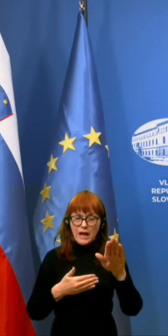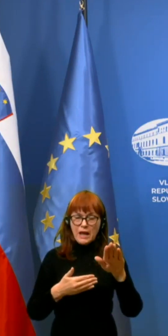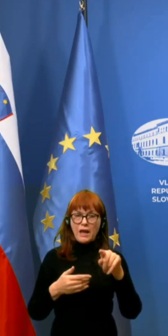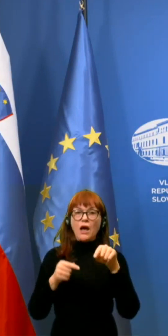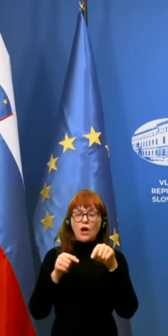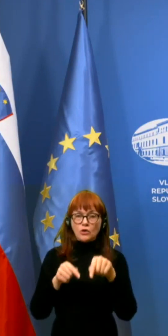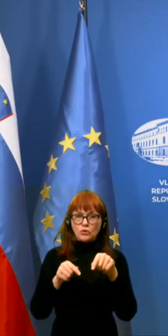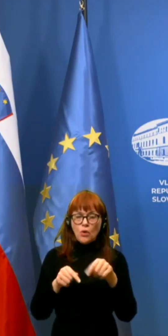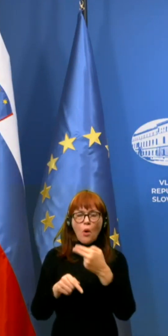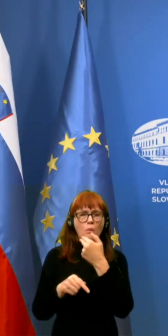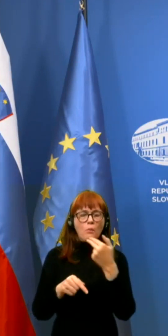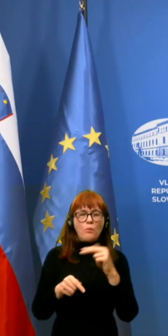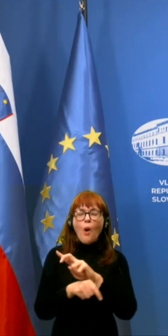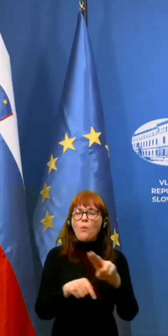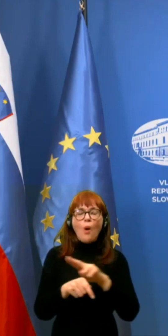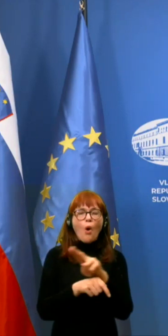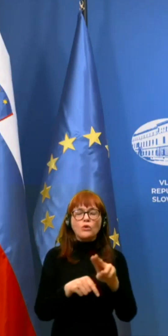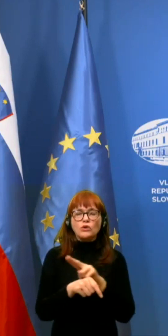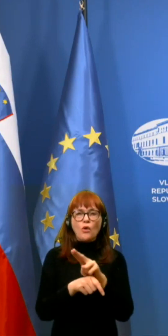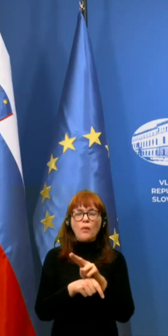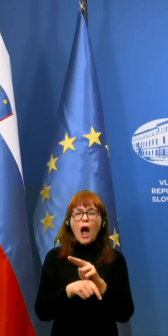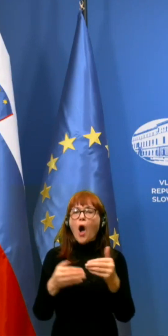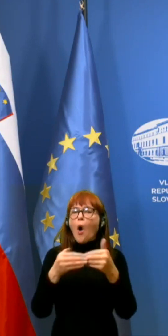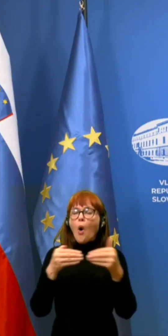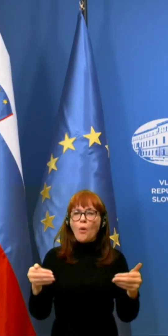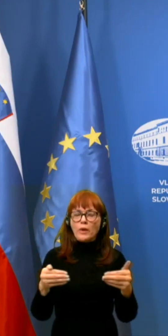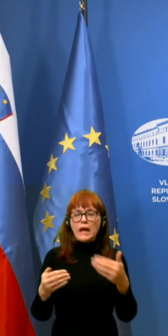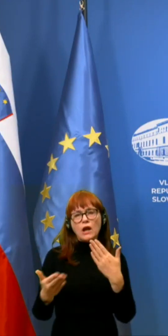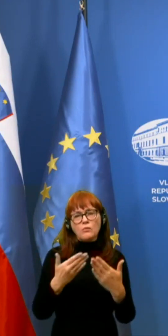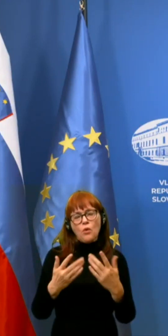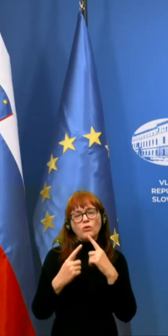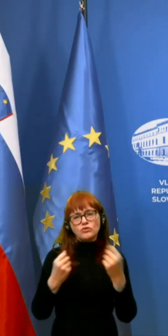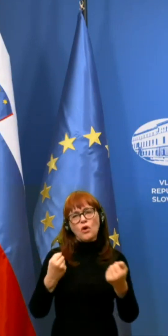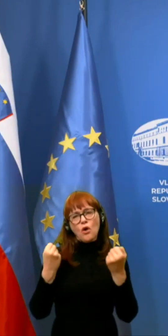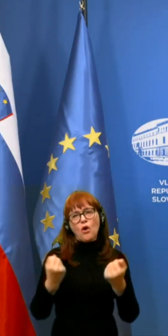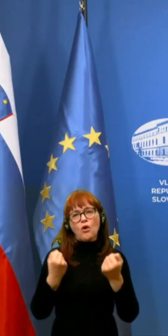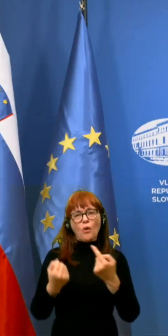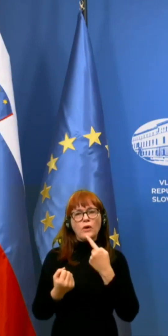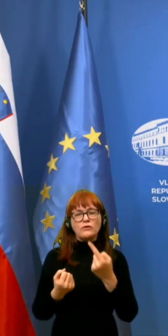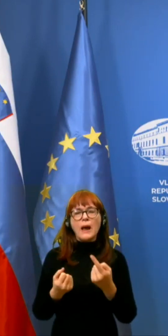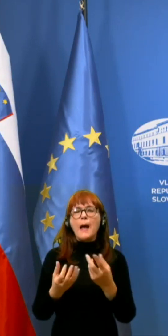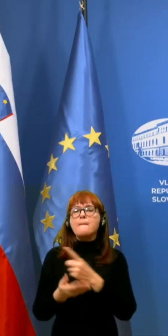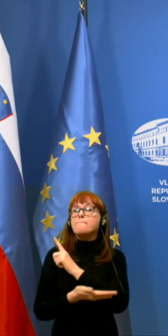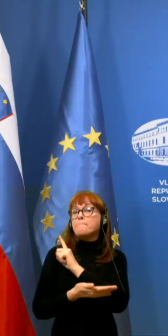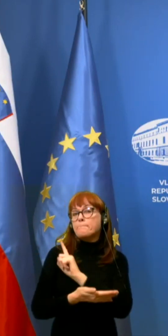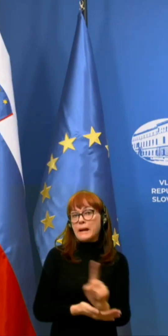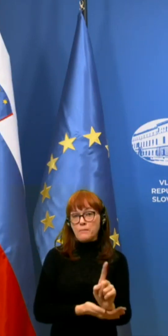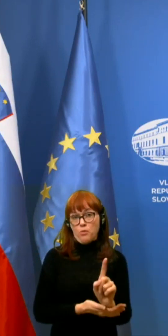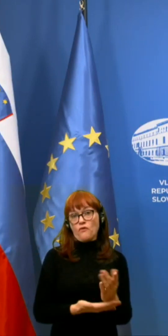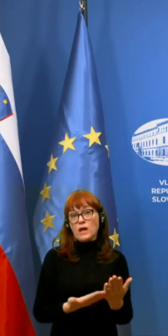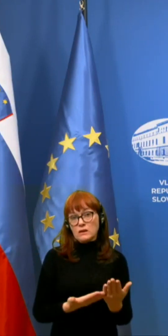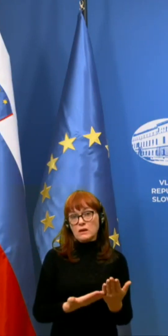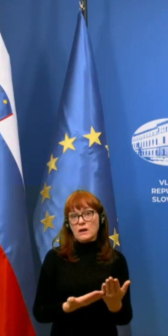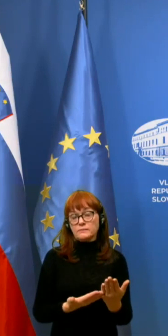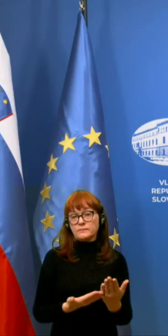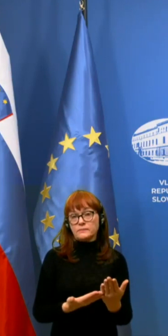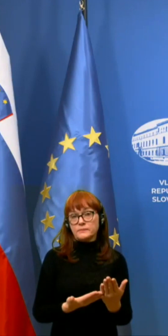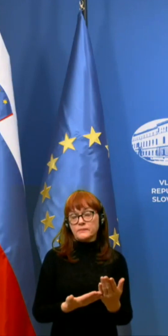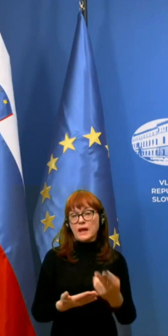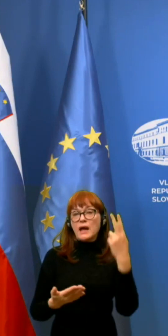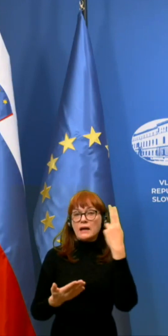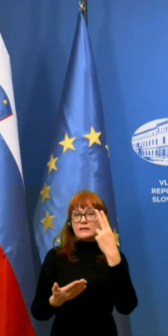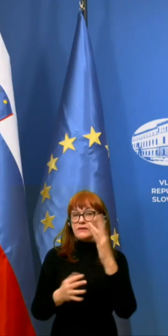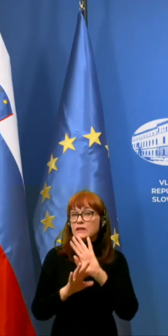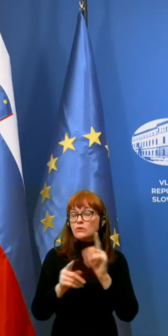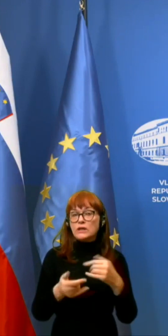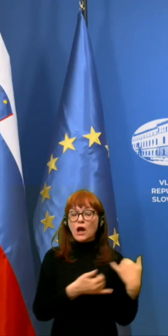pravzaprav popolnoma omejena, oziroma morda bolj grobo rečeno prepovedana, pa je, seveda, vse,